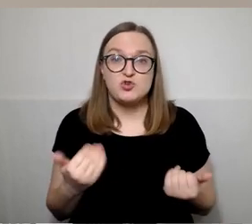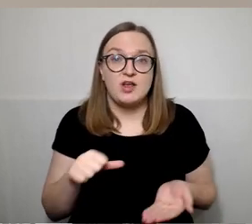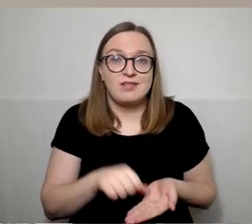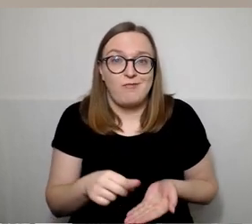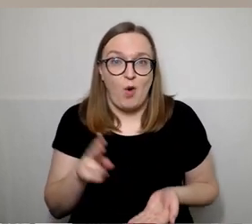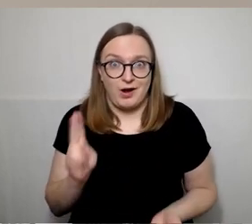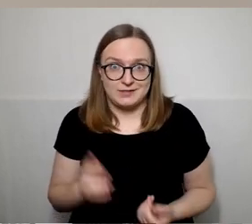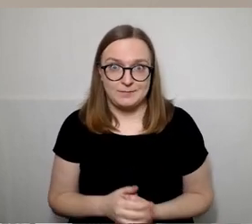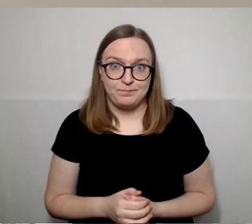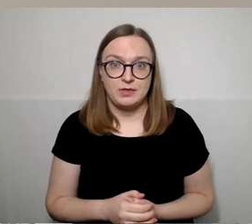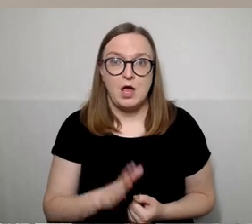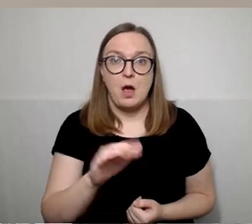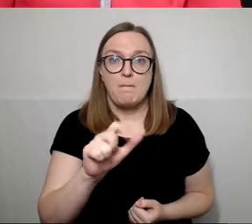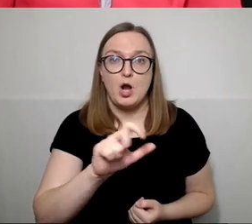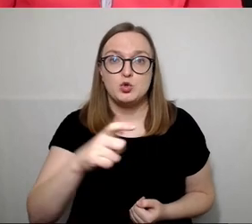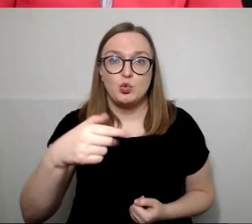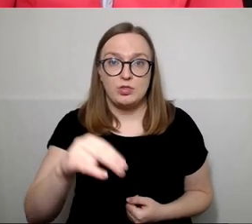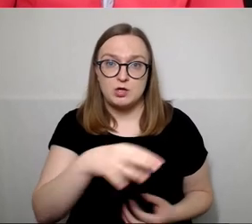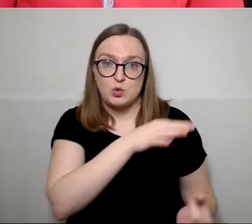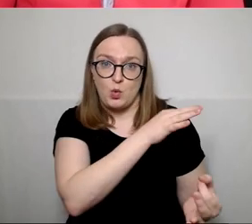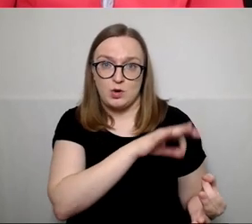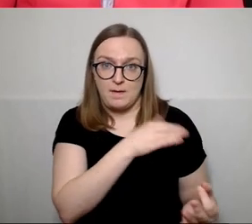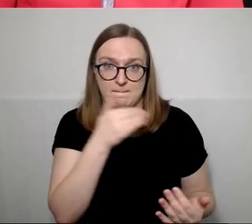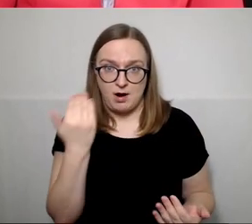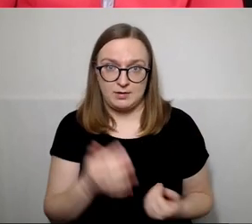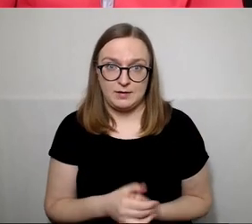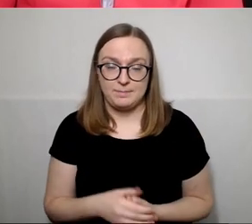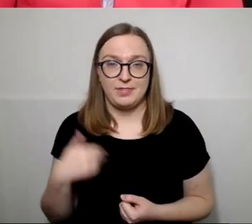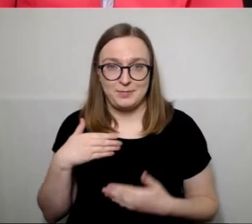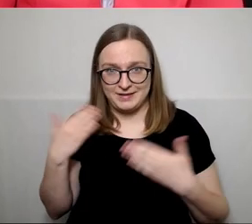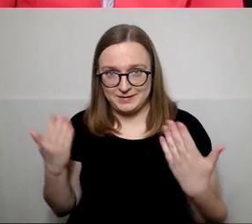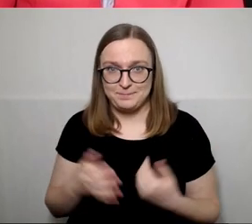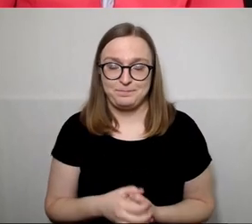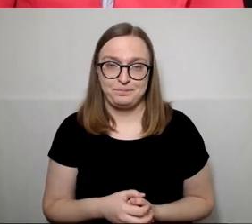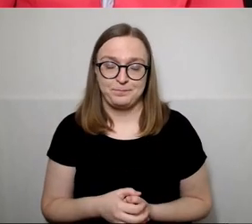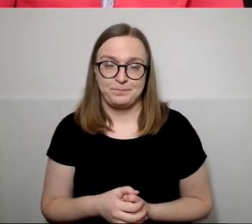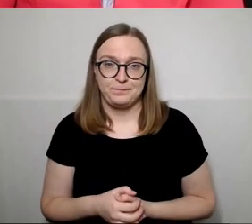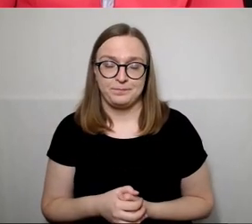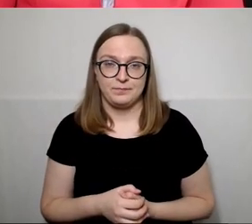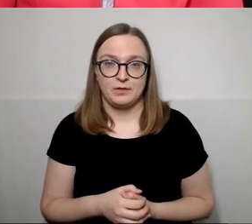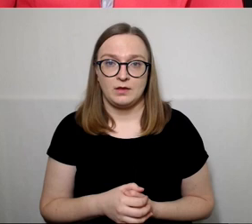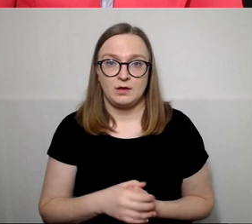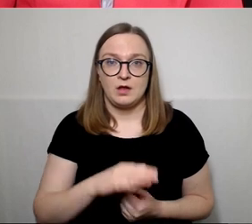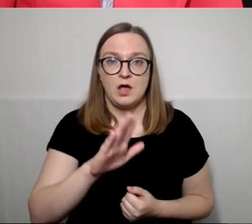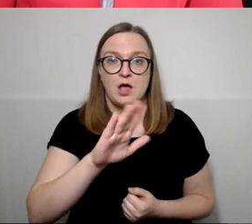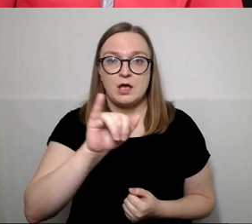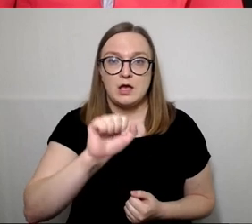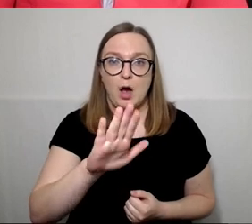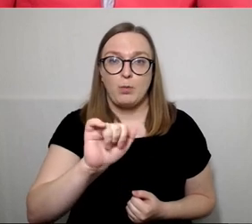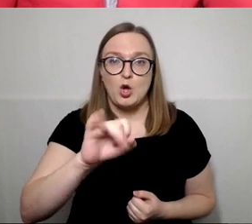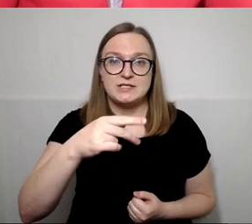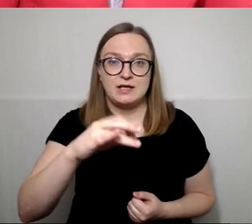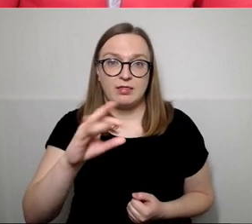dalyvauja Povilas Balčiūnas, Tėvinės Sąjungo Lietuvos krikščionys demokratai. Labadiena. Danutė Jablonskytė raščia